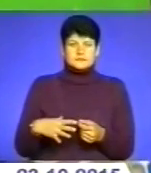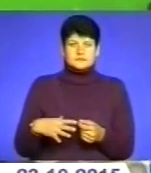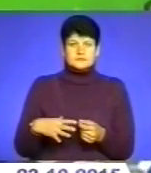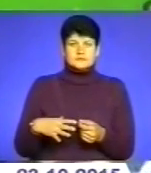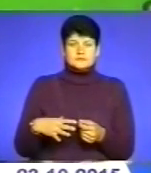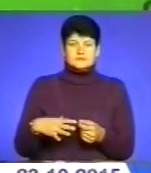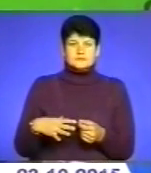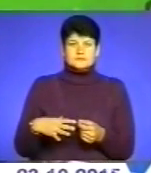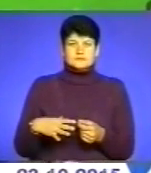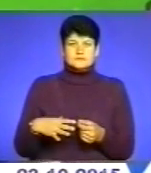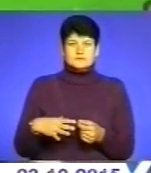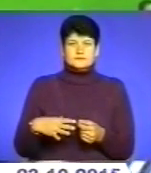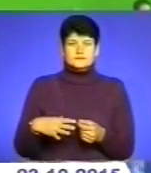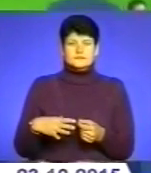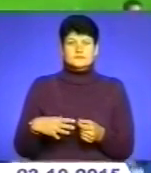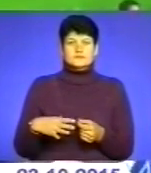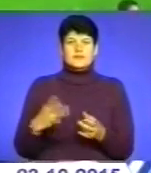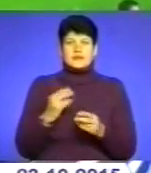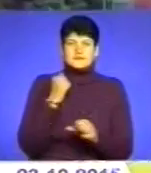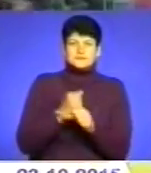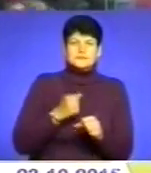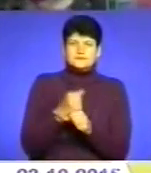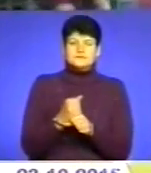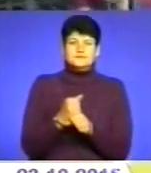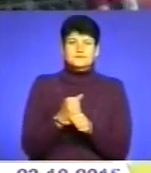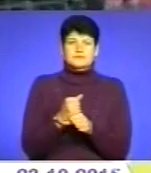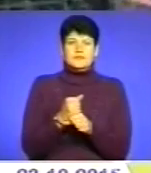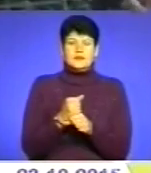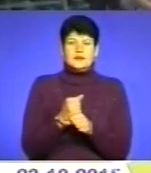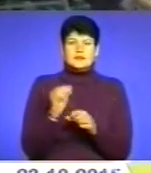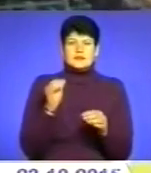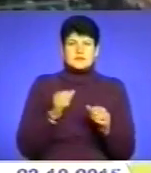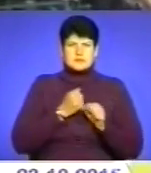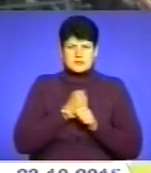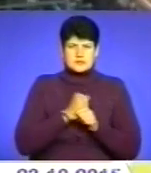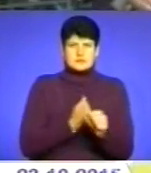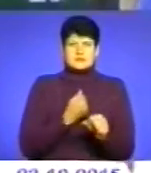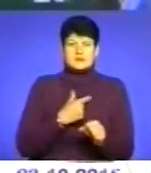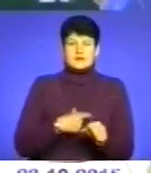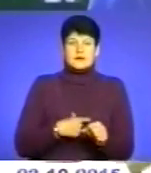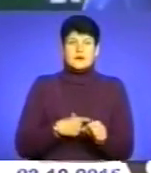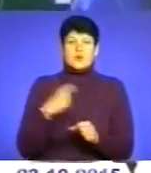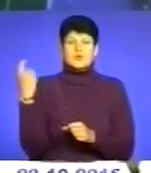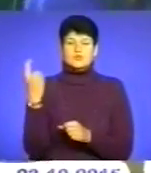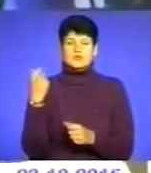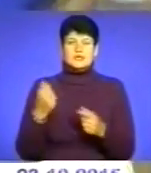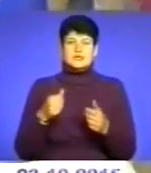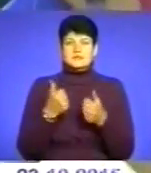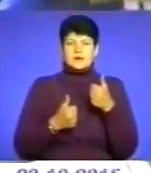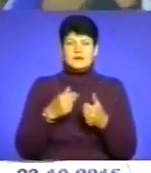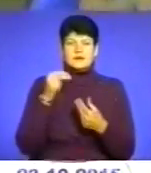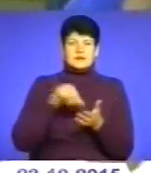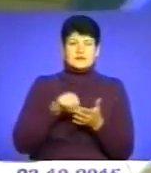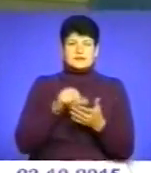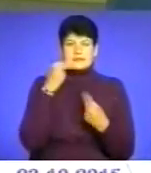допрацювати, заставити себе. Господрі змагань виступили найкращі